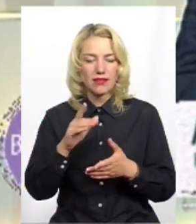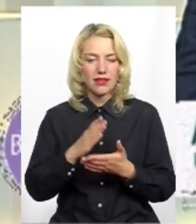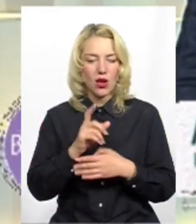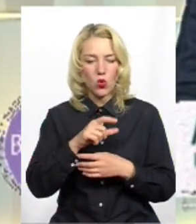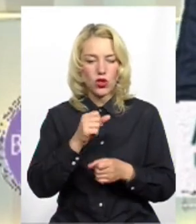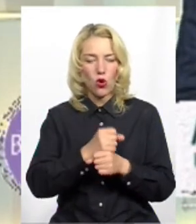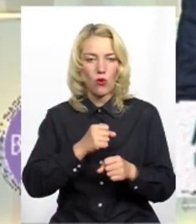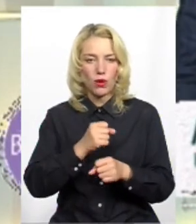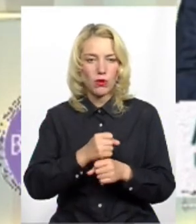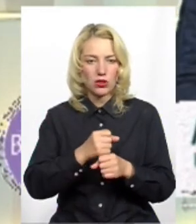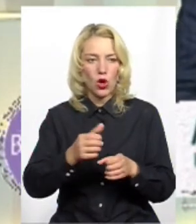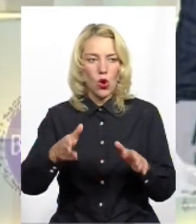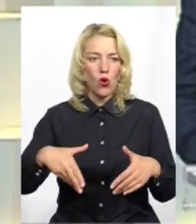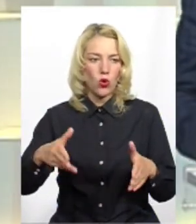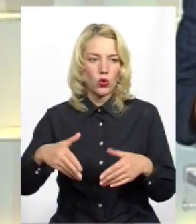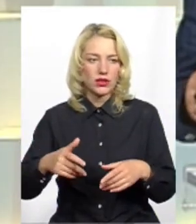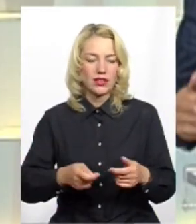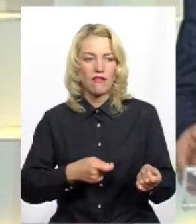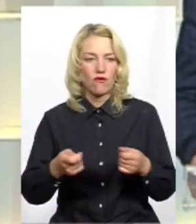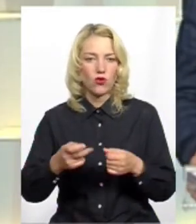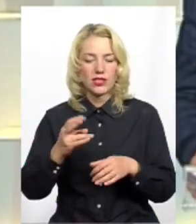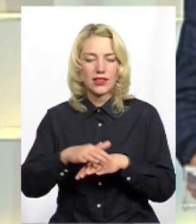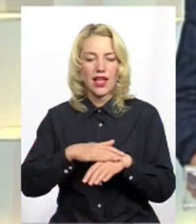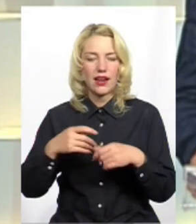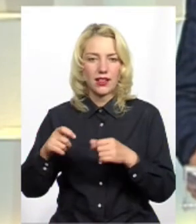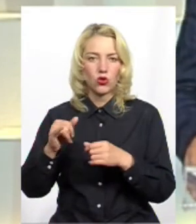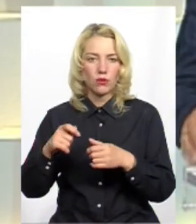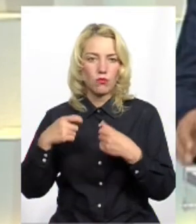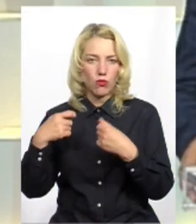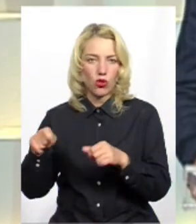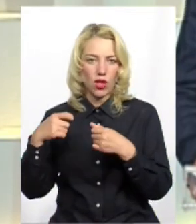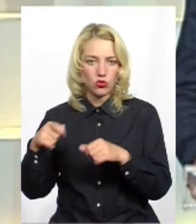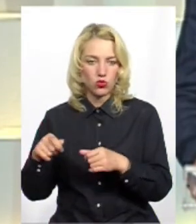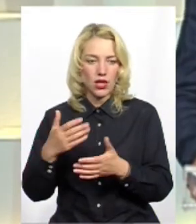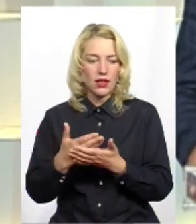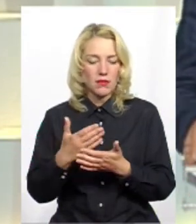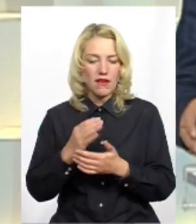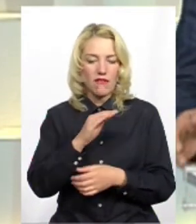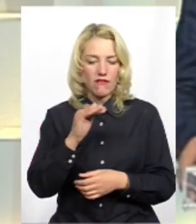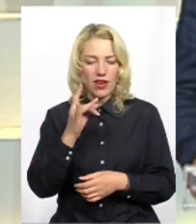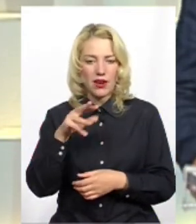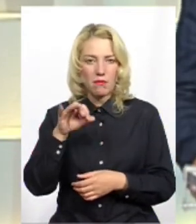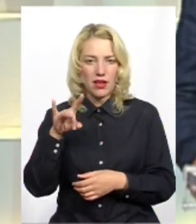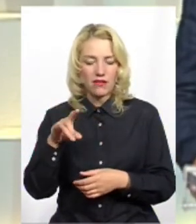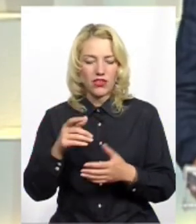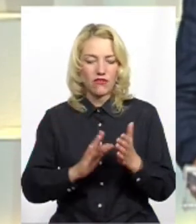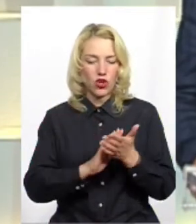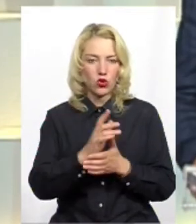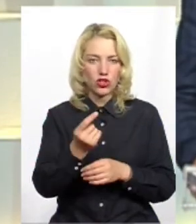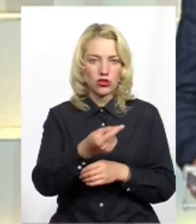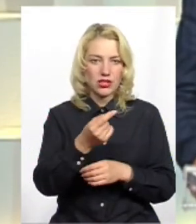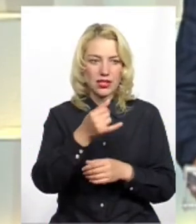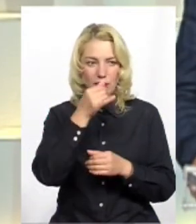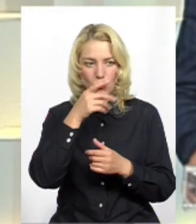обробляють якусь городину, возять її на ринок і продають. Наприклад, якщо фермер вирощує зерно, він не може